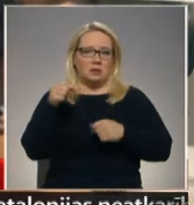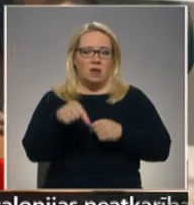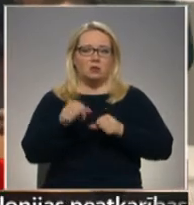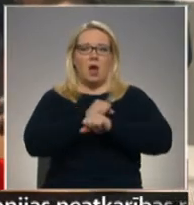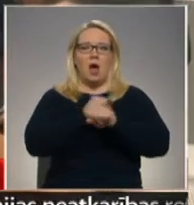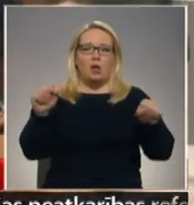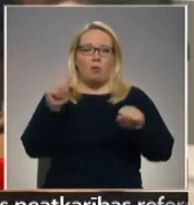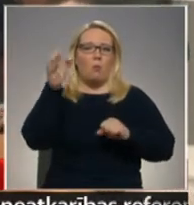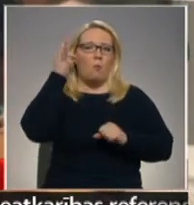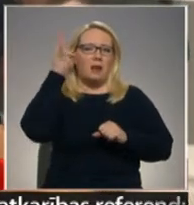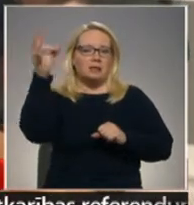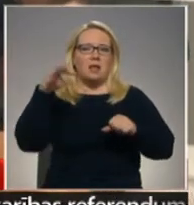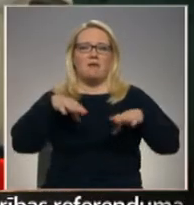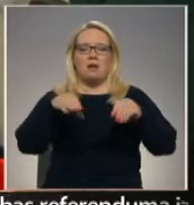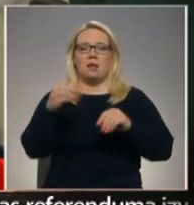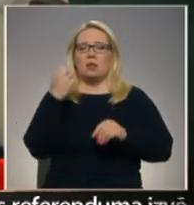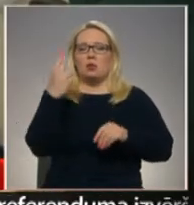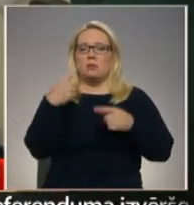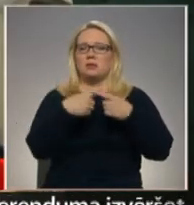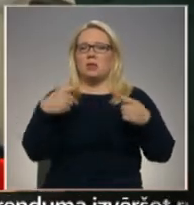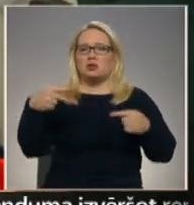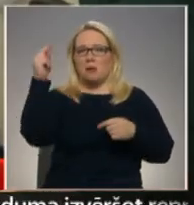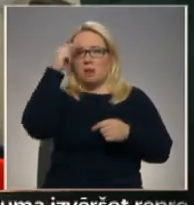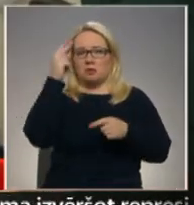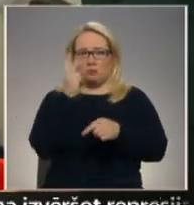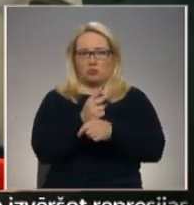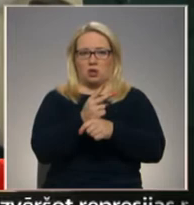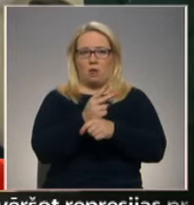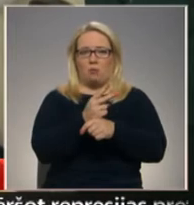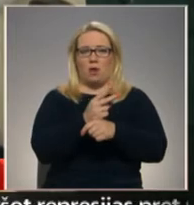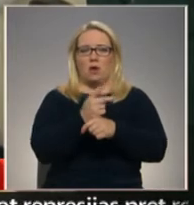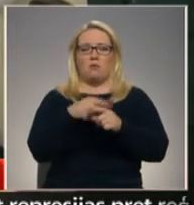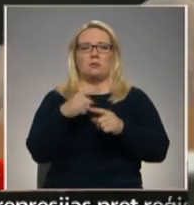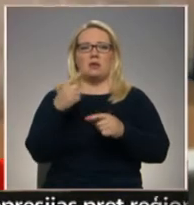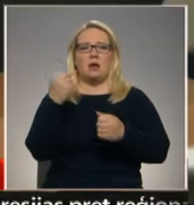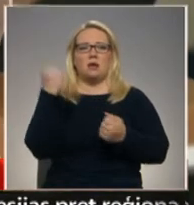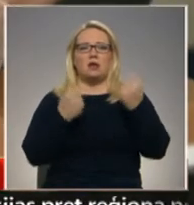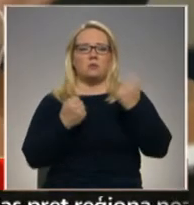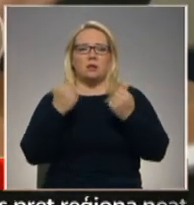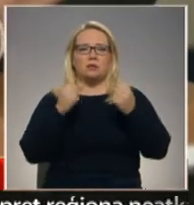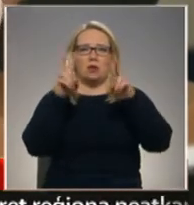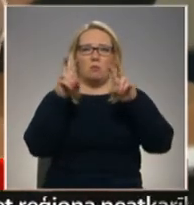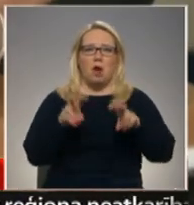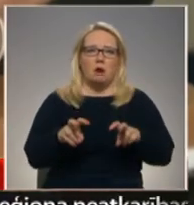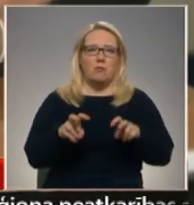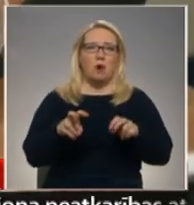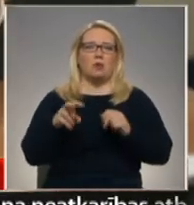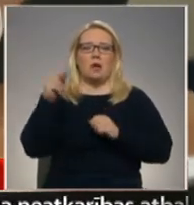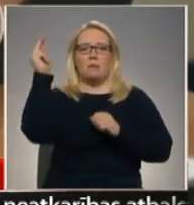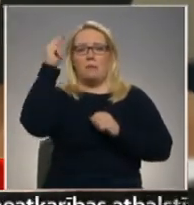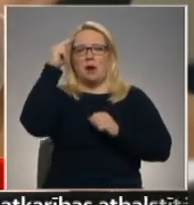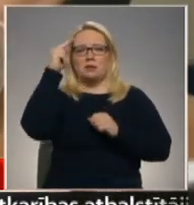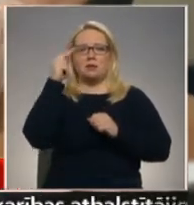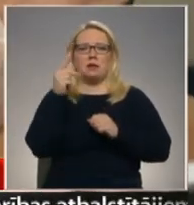Uz ātrumu un precizitāti veikti 12 dažādi mācību uzdevumi. Transporta līdzekļa pārbauda, mācību